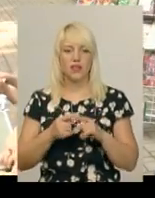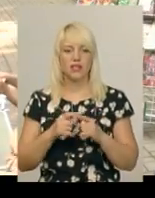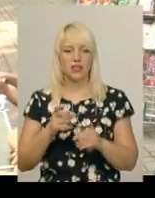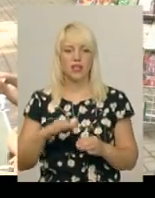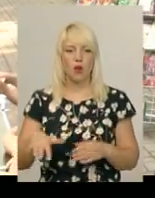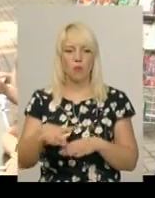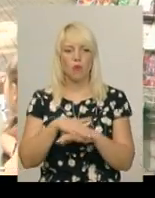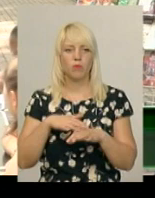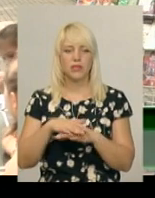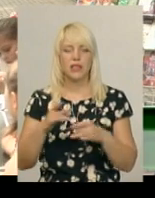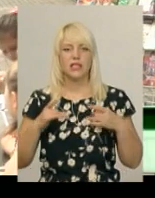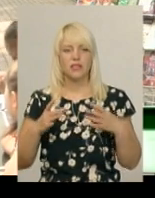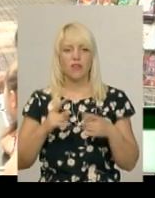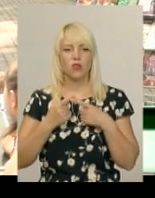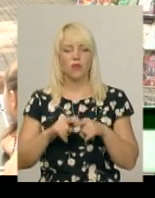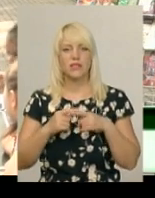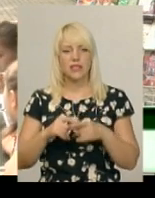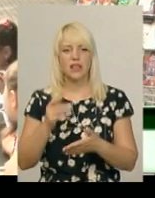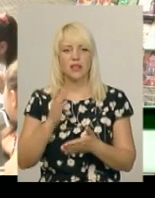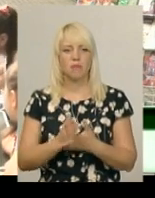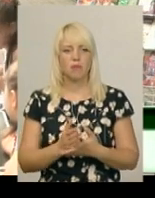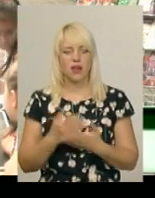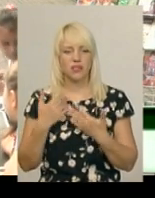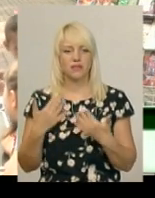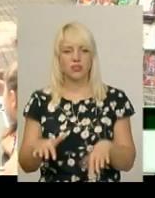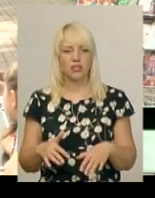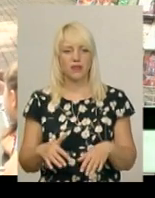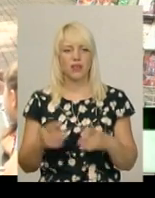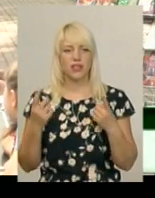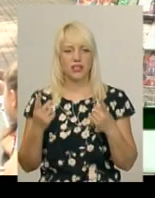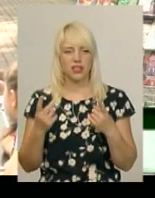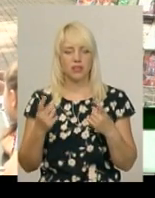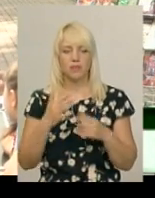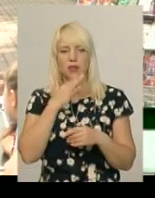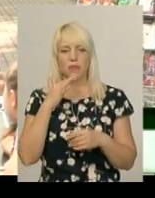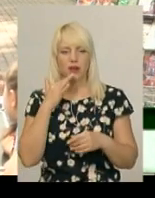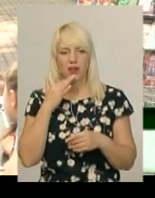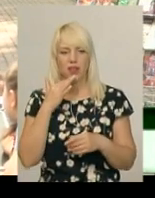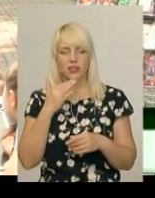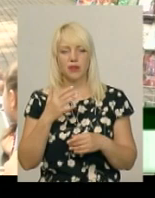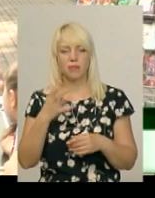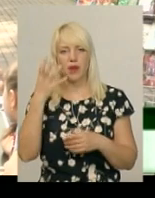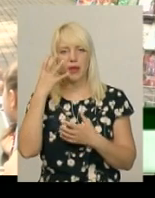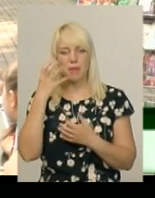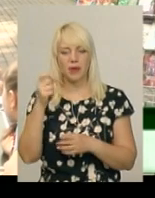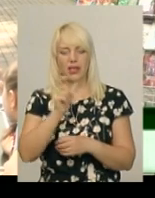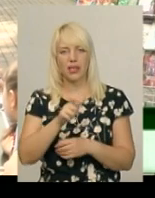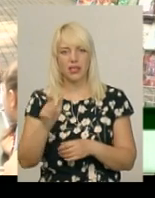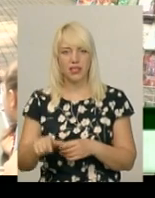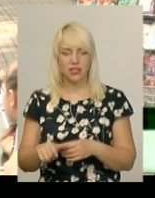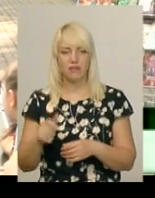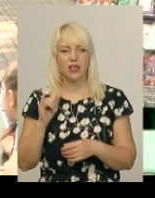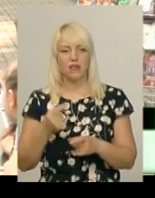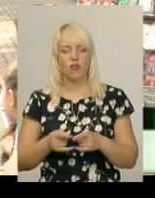має вже досить багато прихильників. Воно